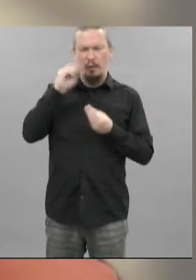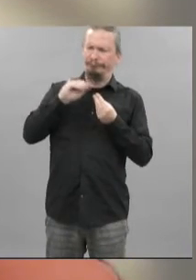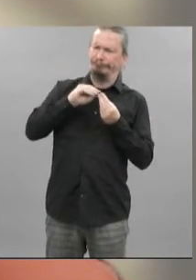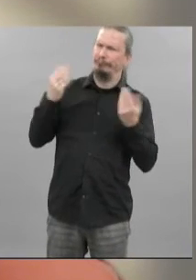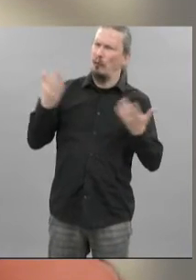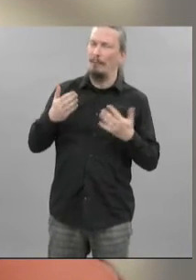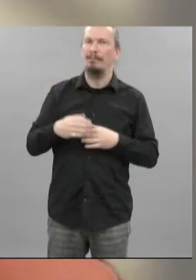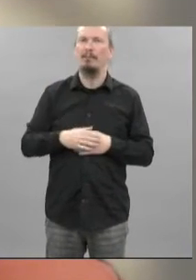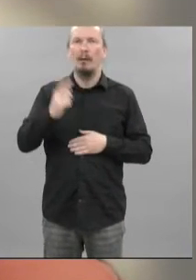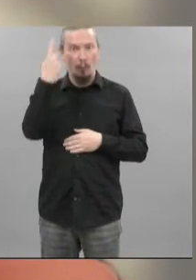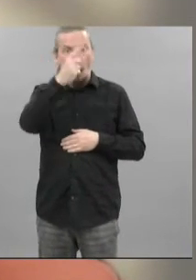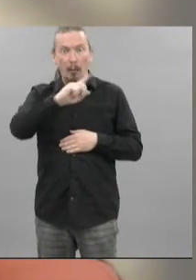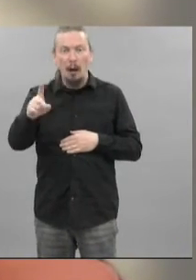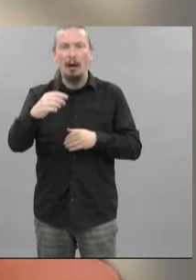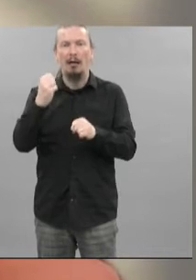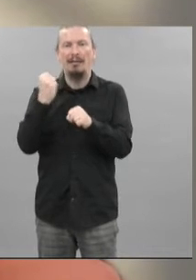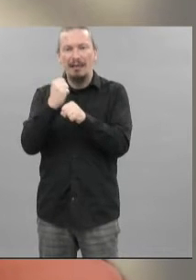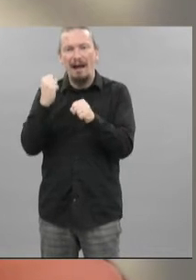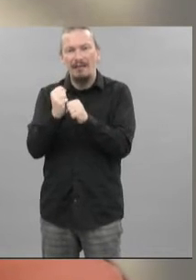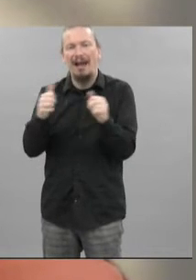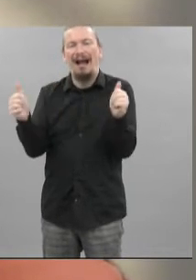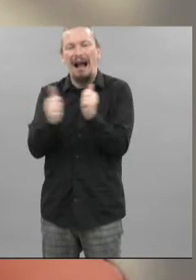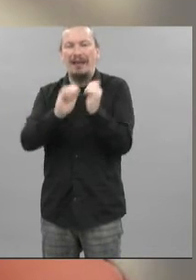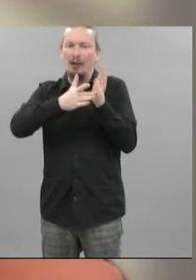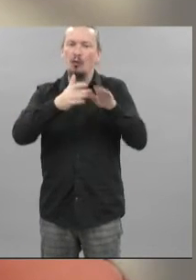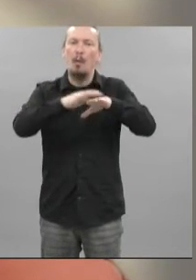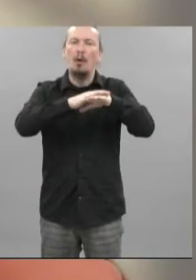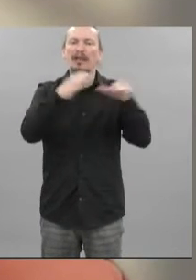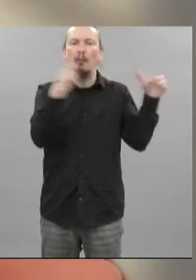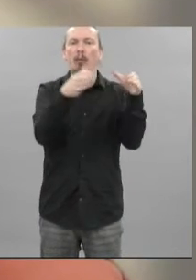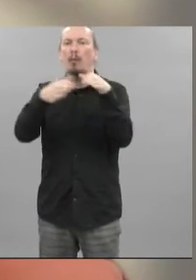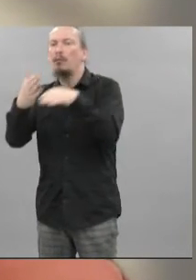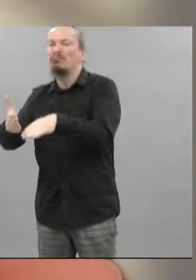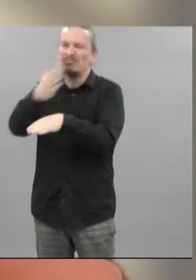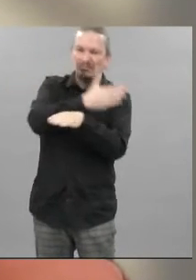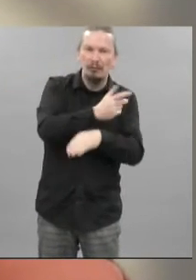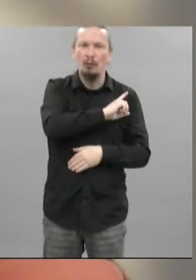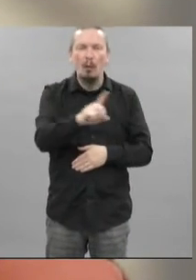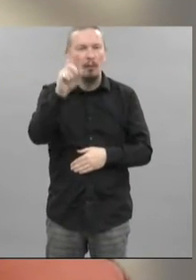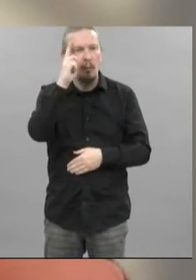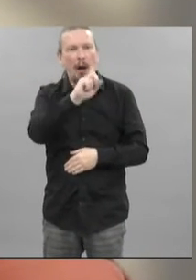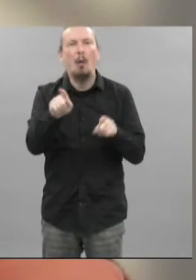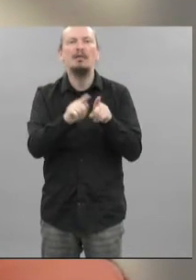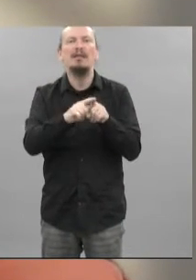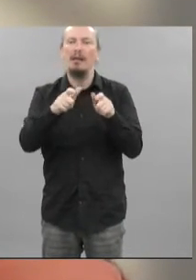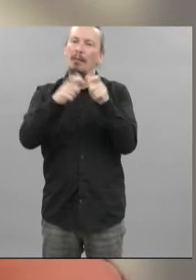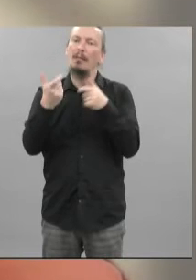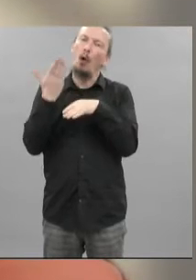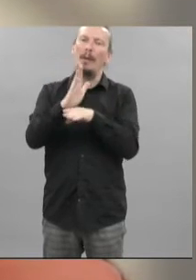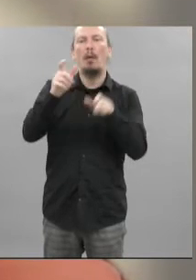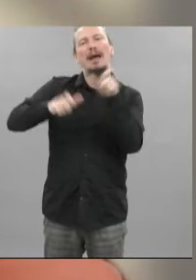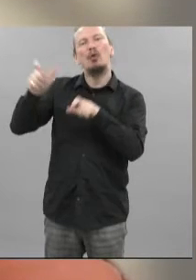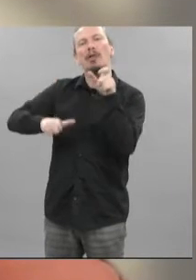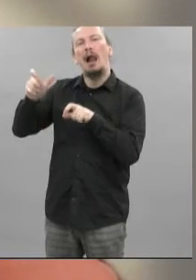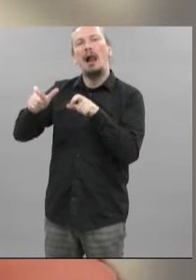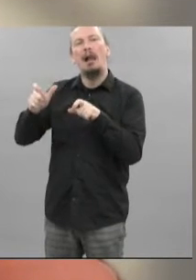suivante. Pourquoi ne pas avoir travaillé en collégialité avec l'ensemble des groupes politiques mais aussi avec les différentes instances représentatives du personnel en